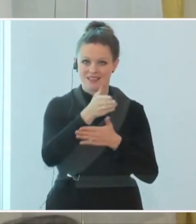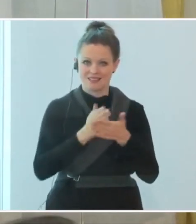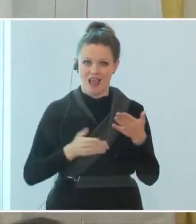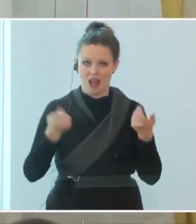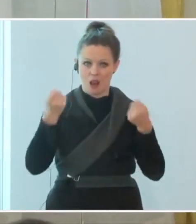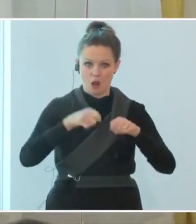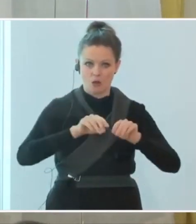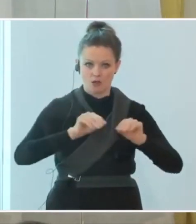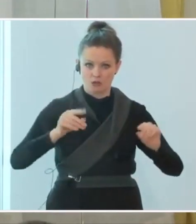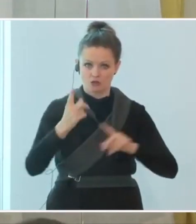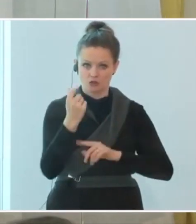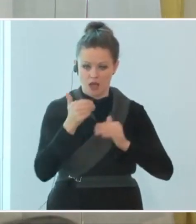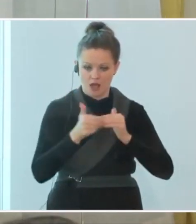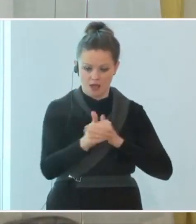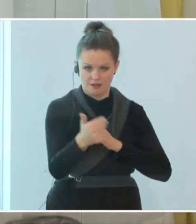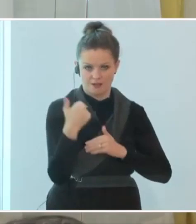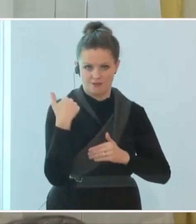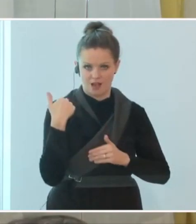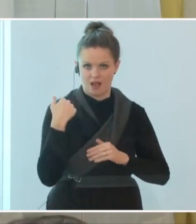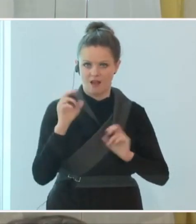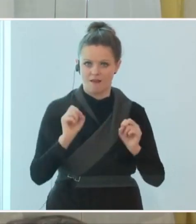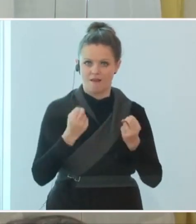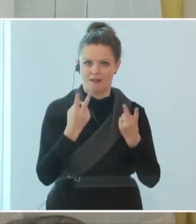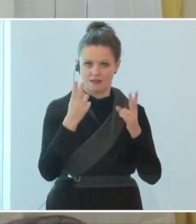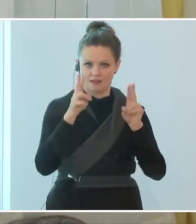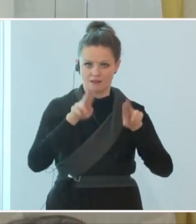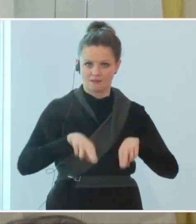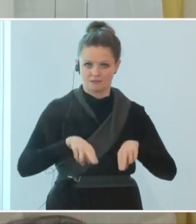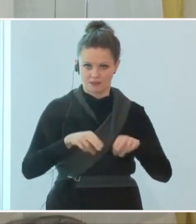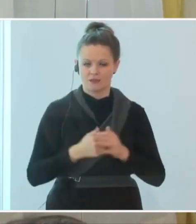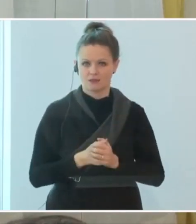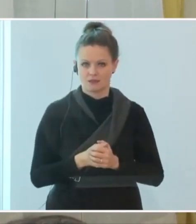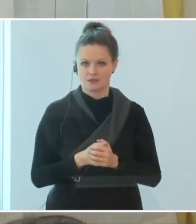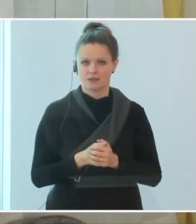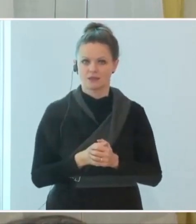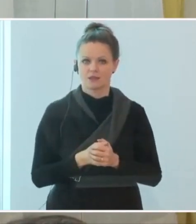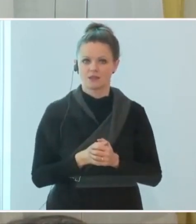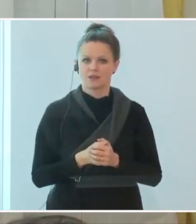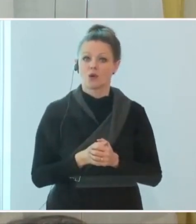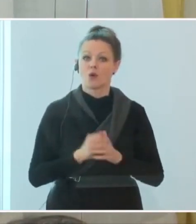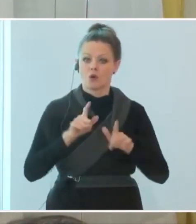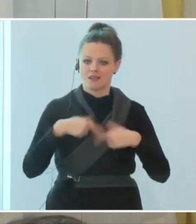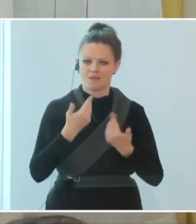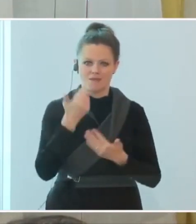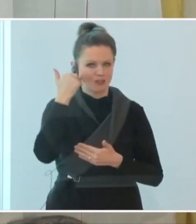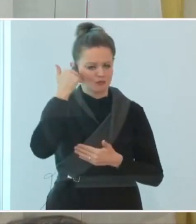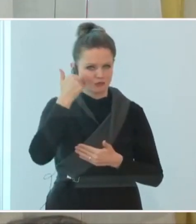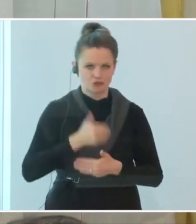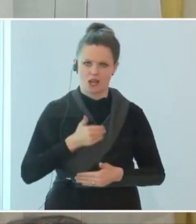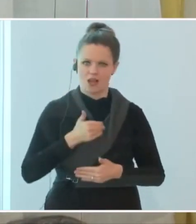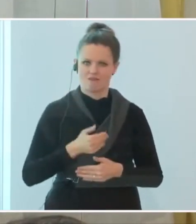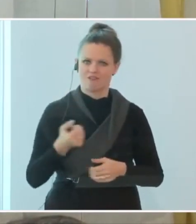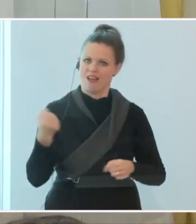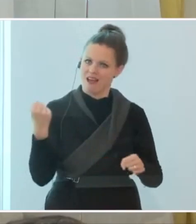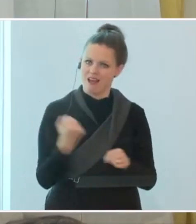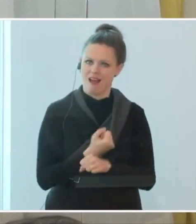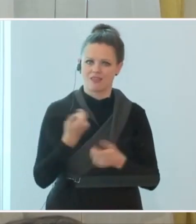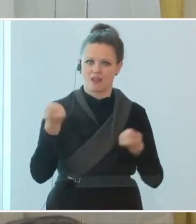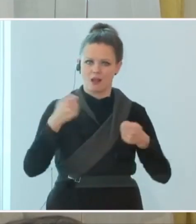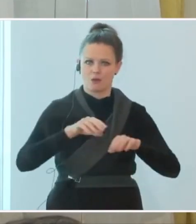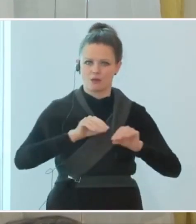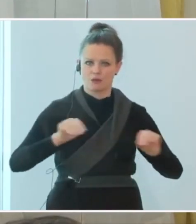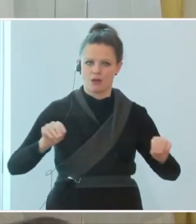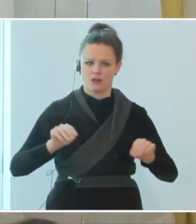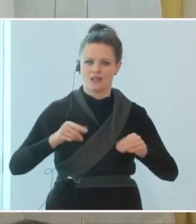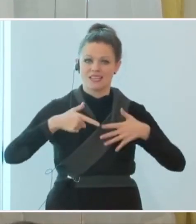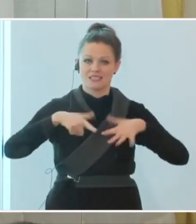gestartet worden. Wir rechtskräftig geworden und wir haben dann verschärft mit dem harten Lockdown am 17